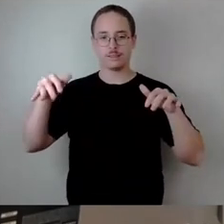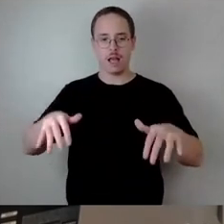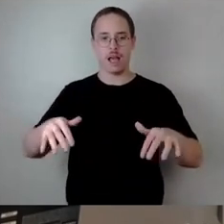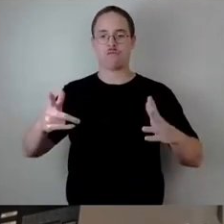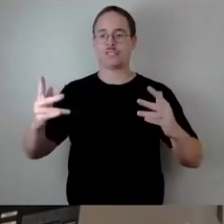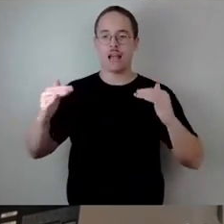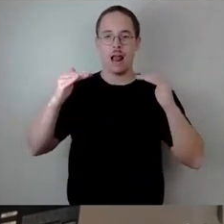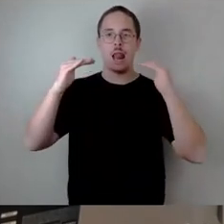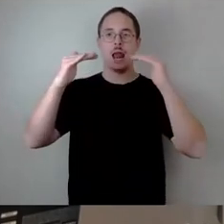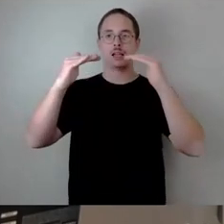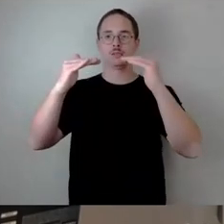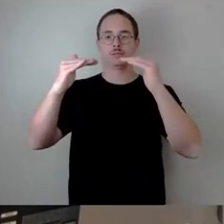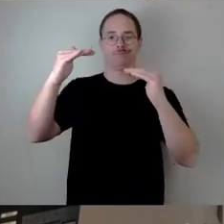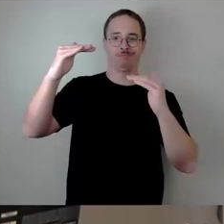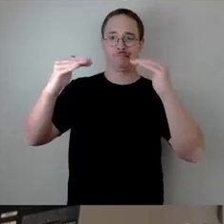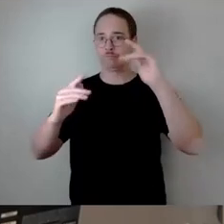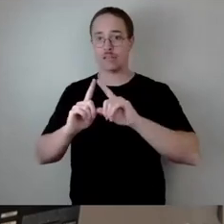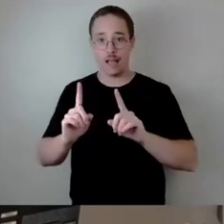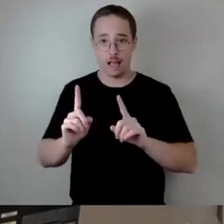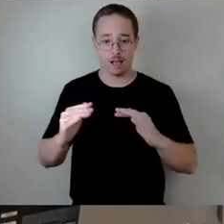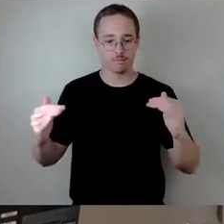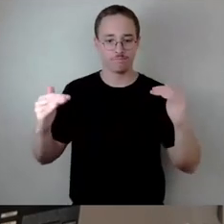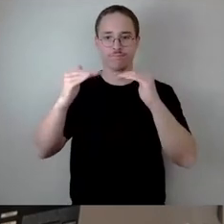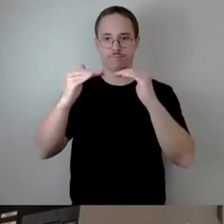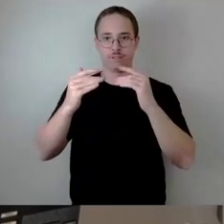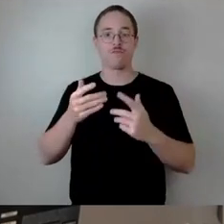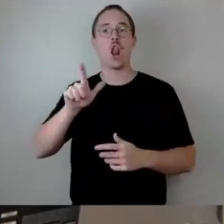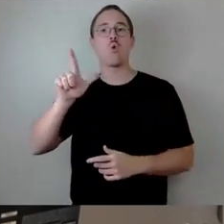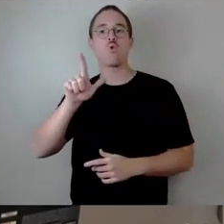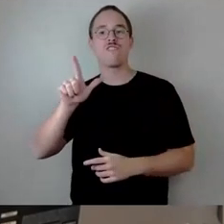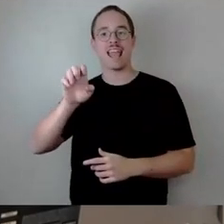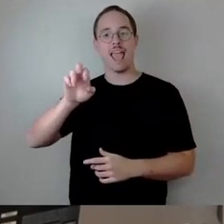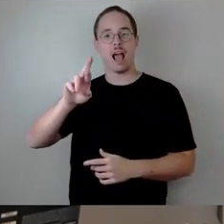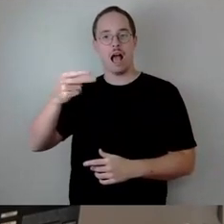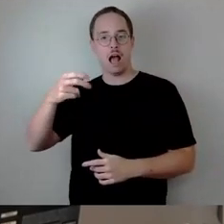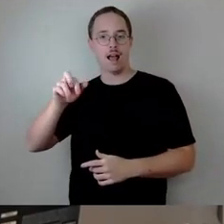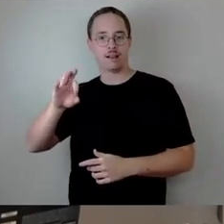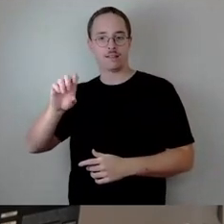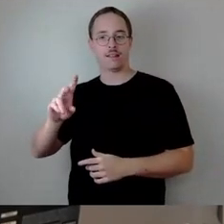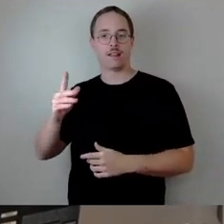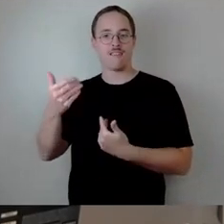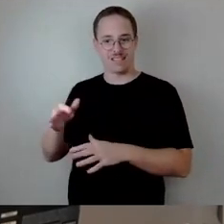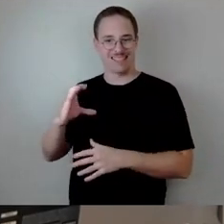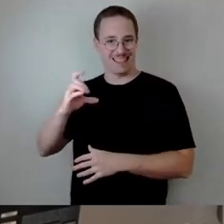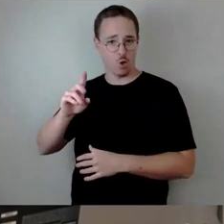ihn von Ludwig Erhard geerbt haben, große CDU-Politiker, vernünftig ausfinanziert werden.